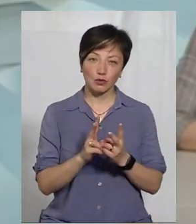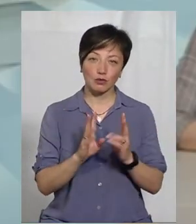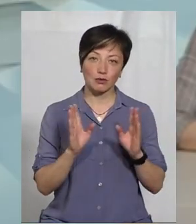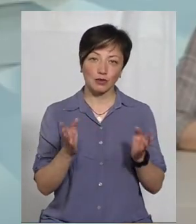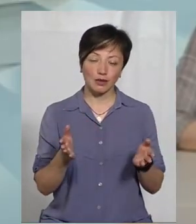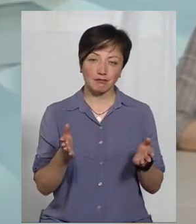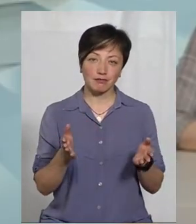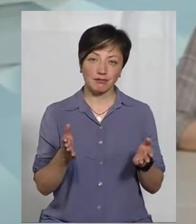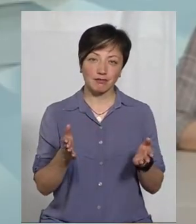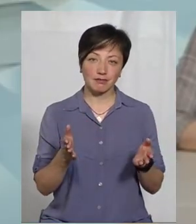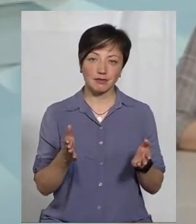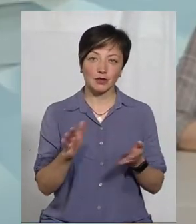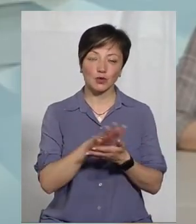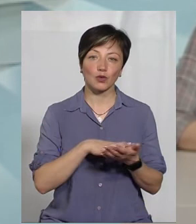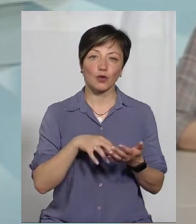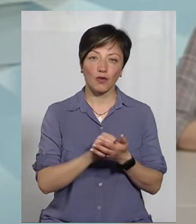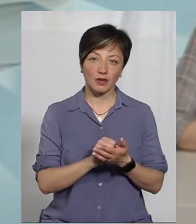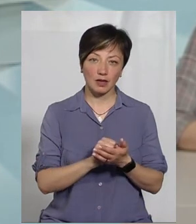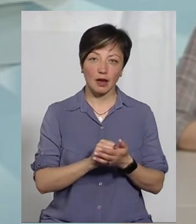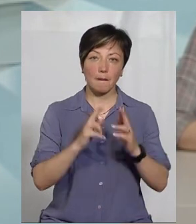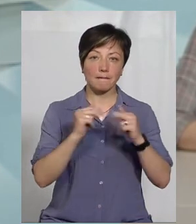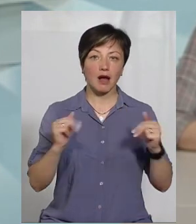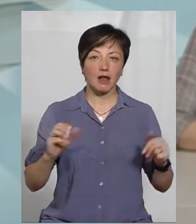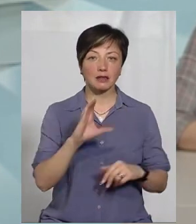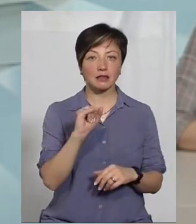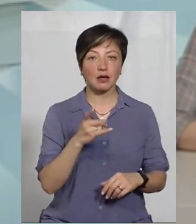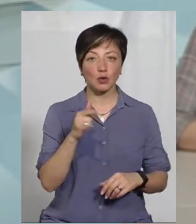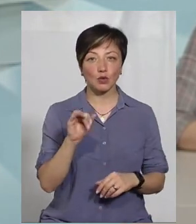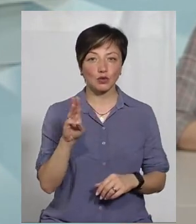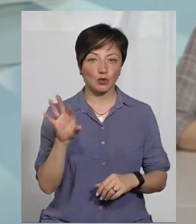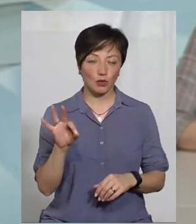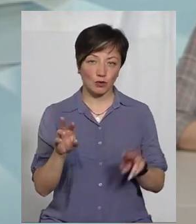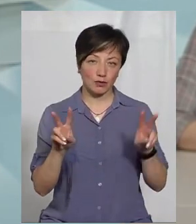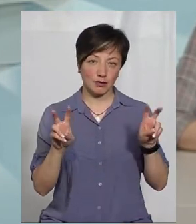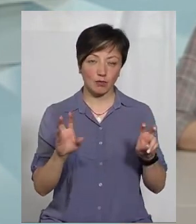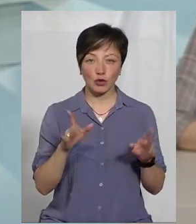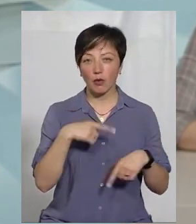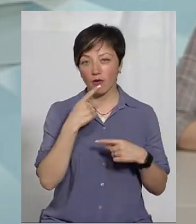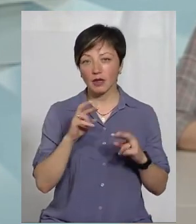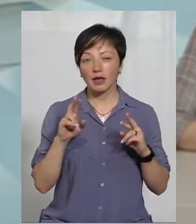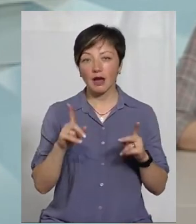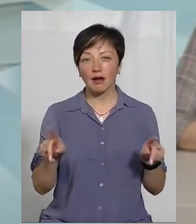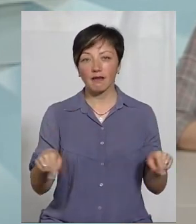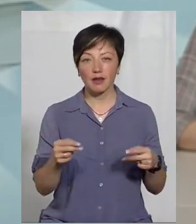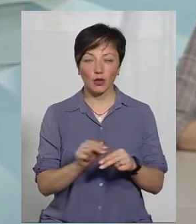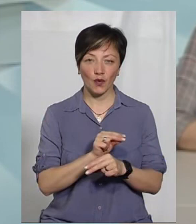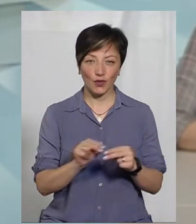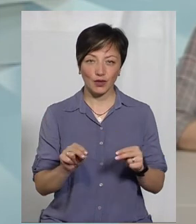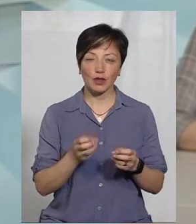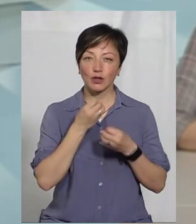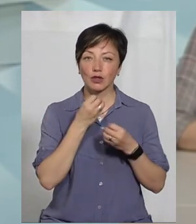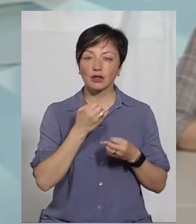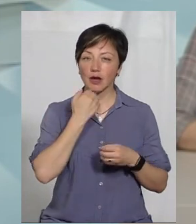буде зруйнований Палац Сангушків, а будемо говорити про те, як його відновлюють.